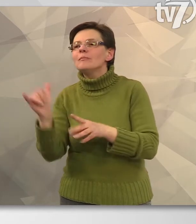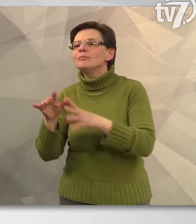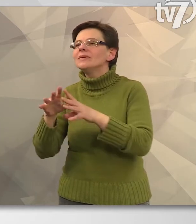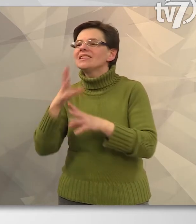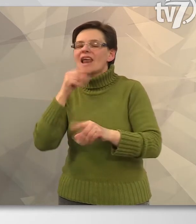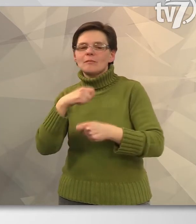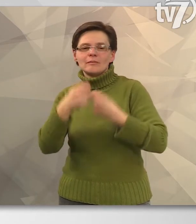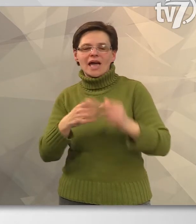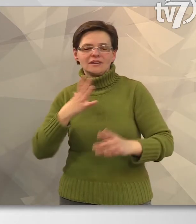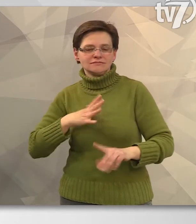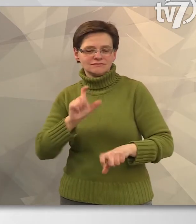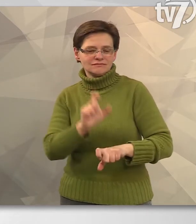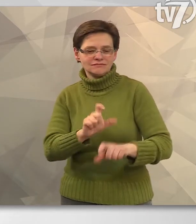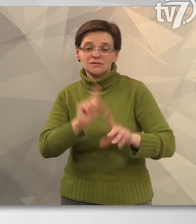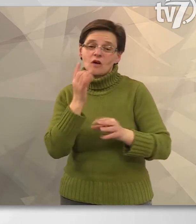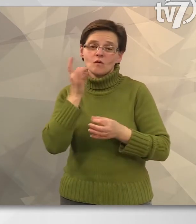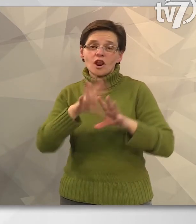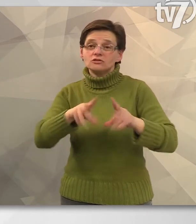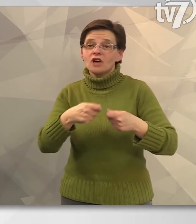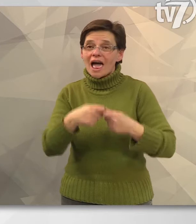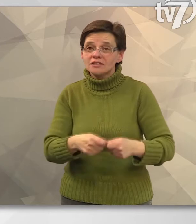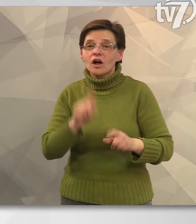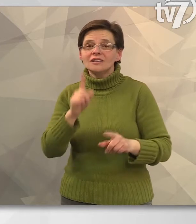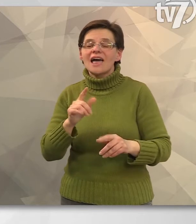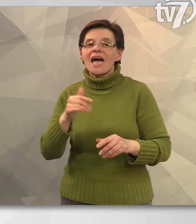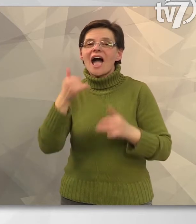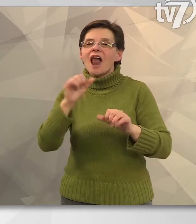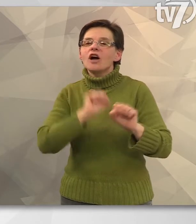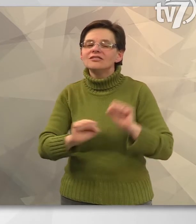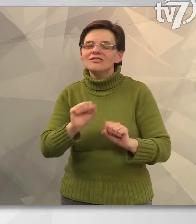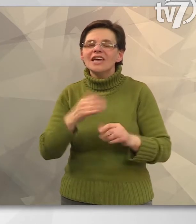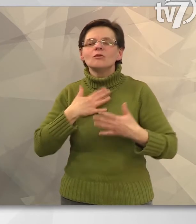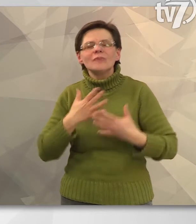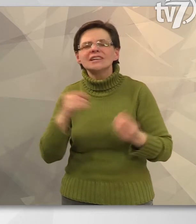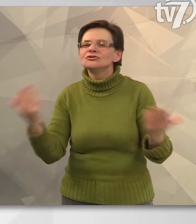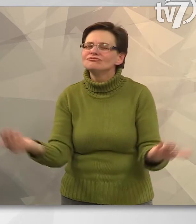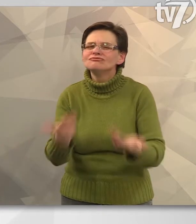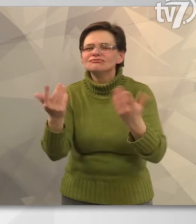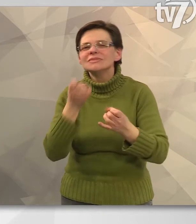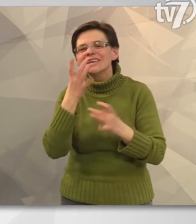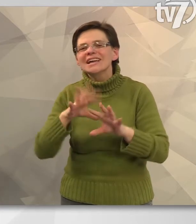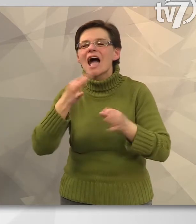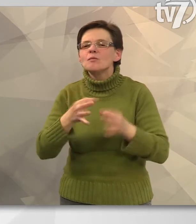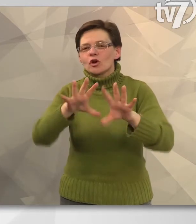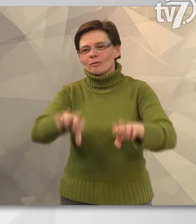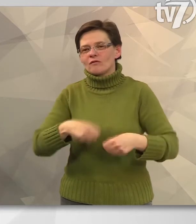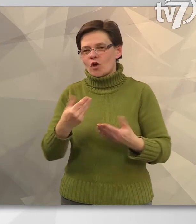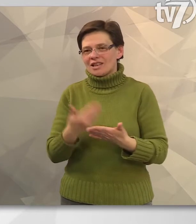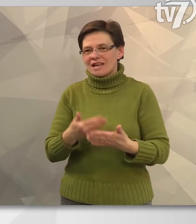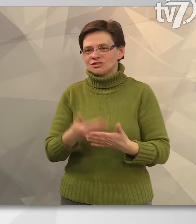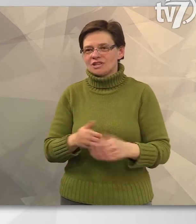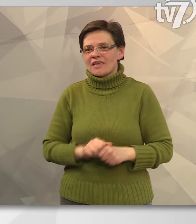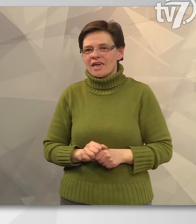mindenhol bánnak családtaként. Az állatvédő azonban minden felelőség teljes gazdát az örökbefogadása